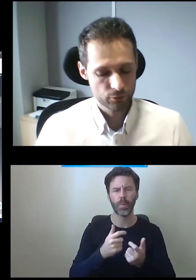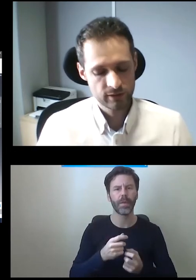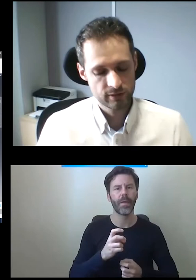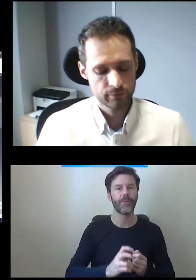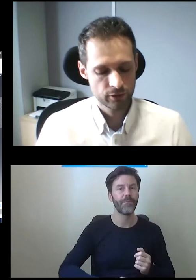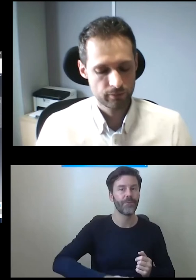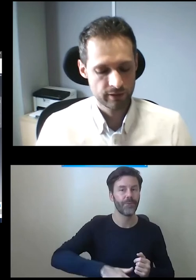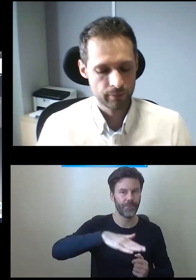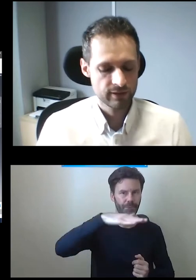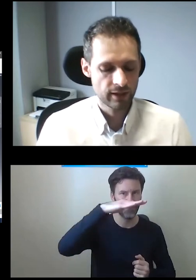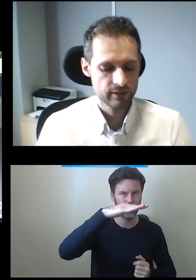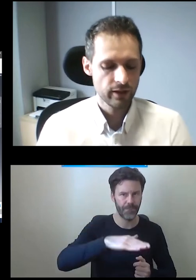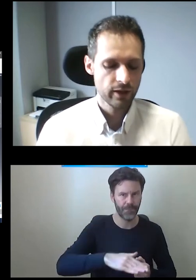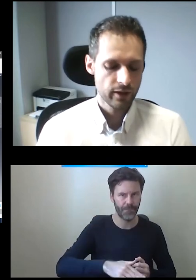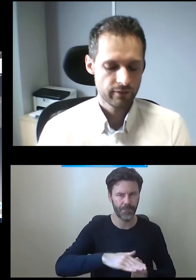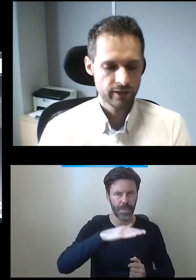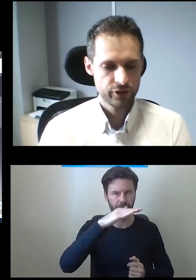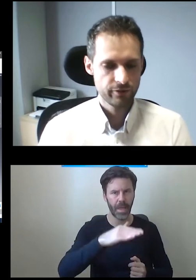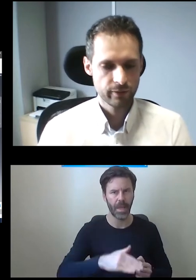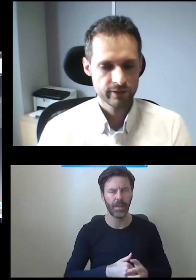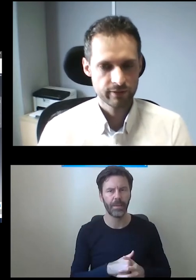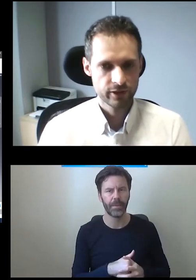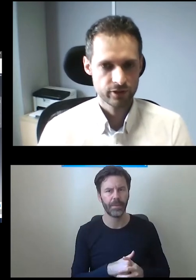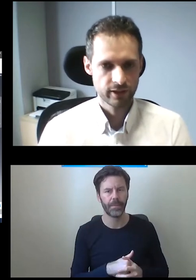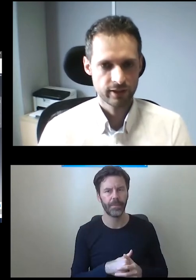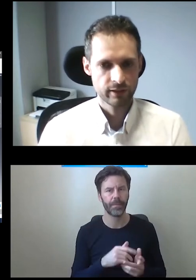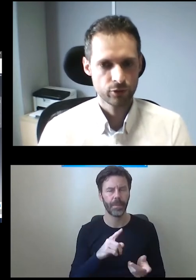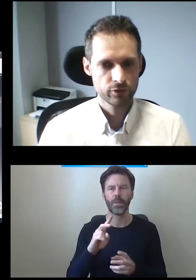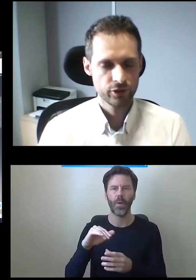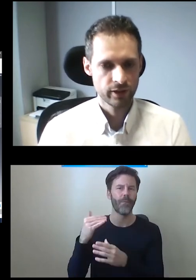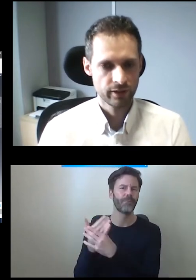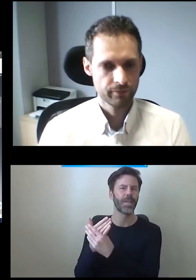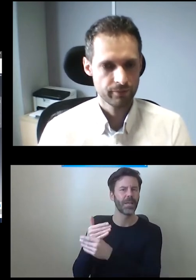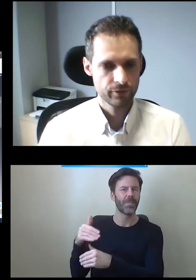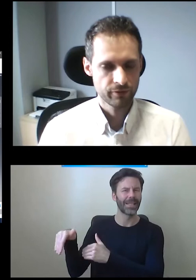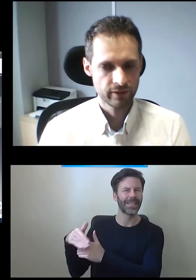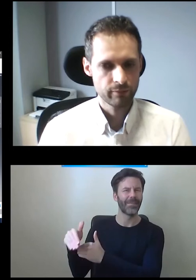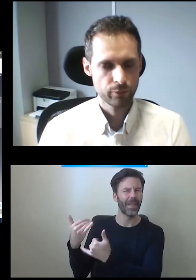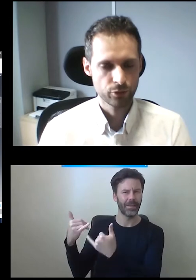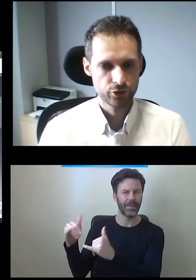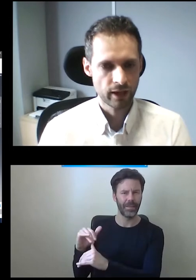windy już przy etapie instalacji, wynajęcie firmy zewnętrznej, takiej zajmującej się windami,